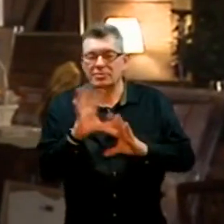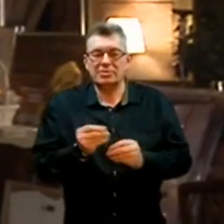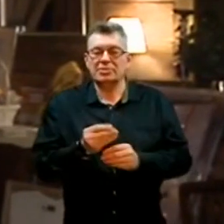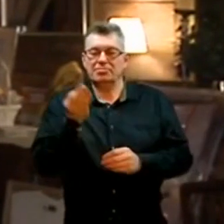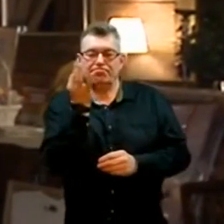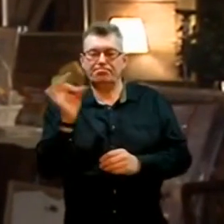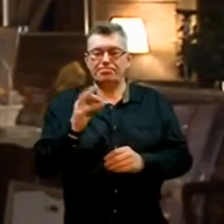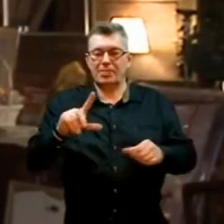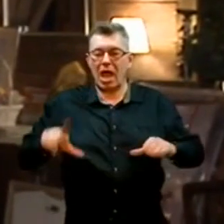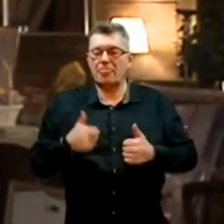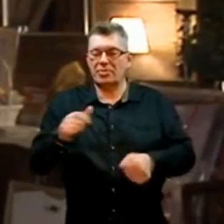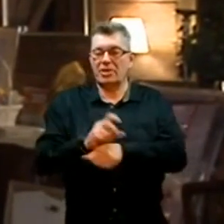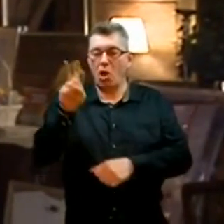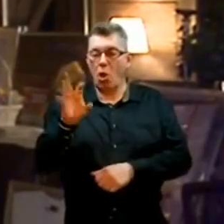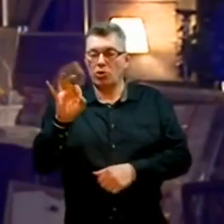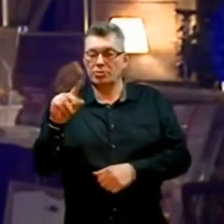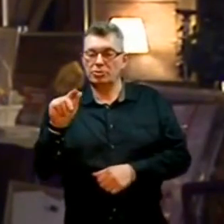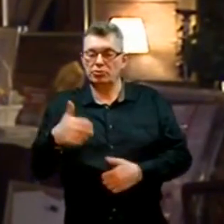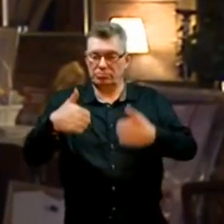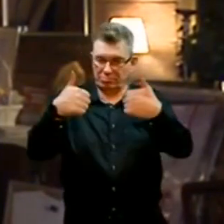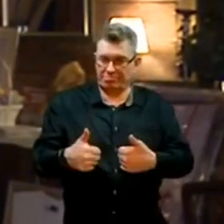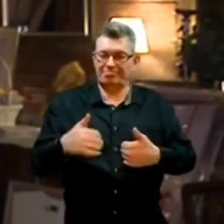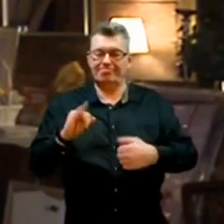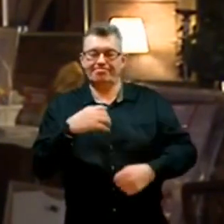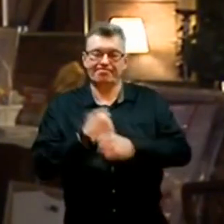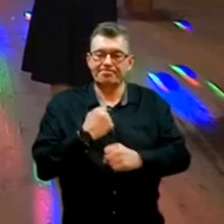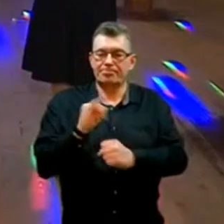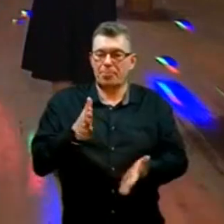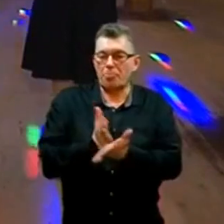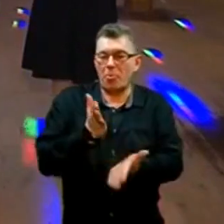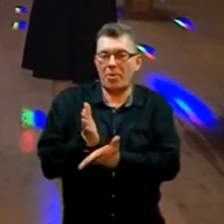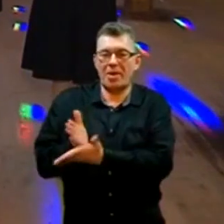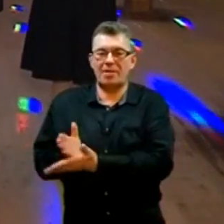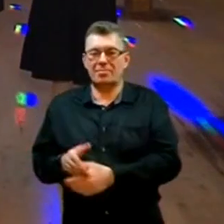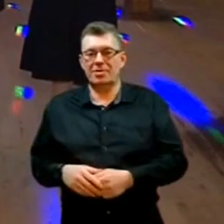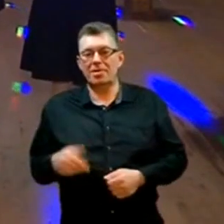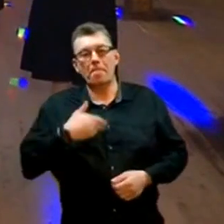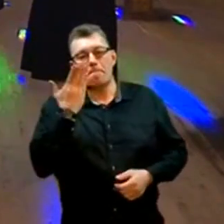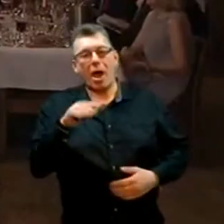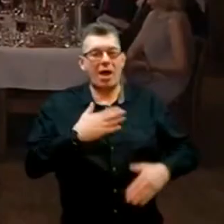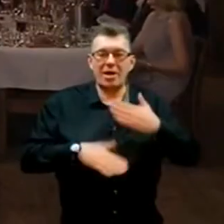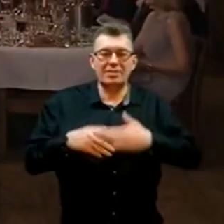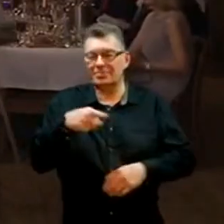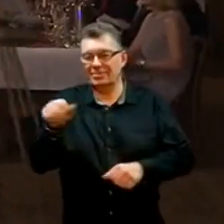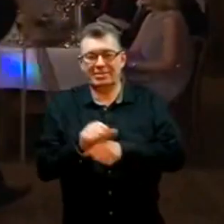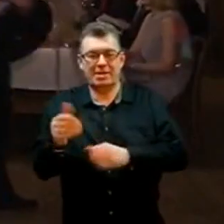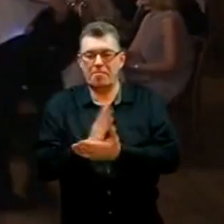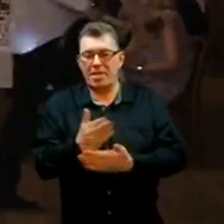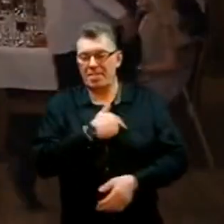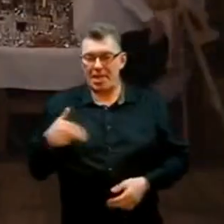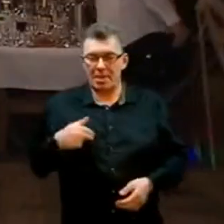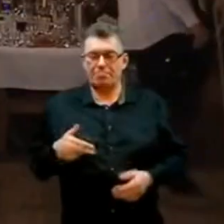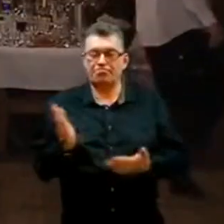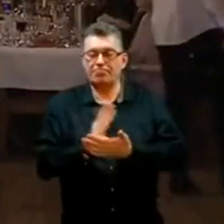stanęło i działało i pomagało. Bardzo się cieszę, że jesteście tu z nami. Wśród przyjaciół